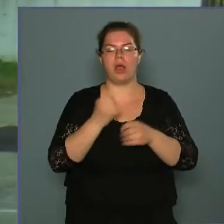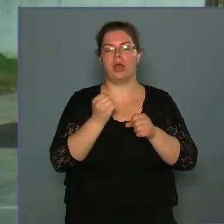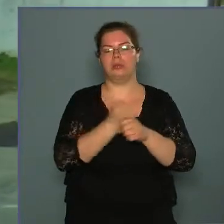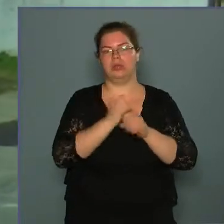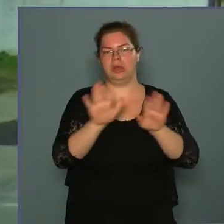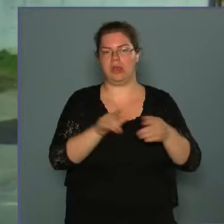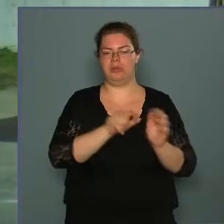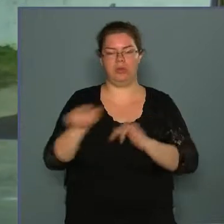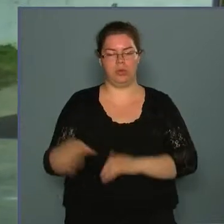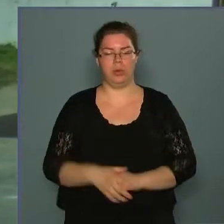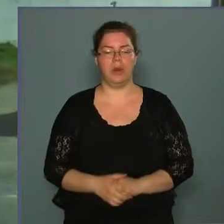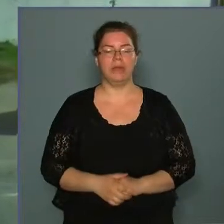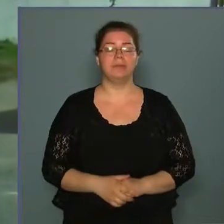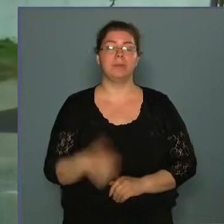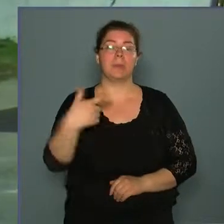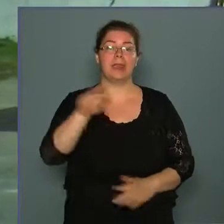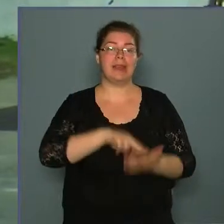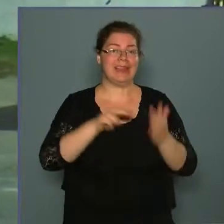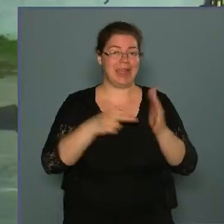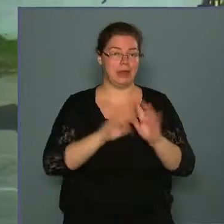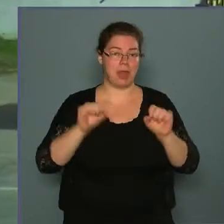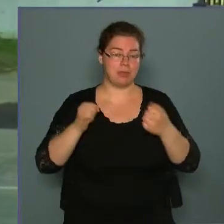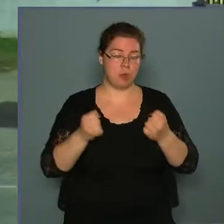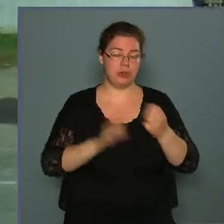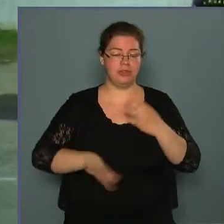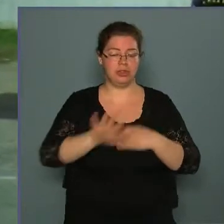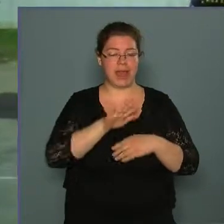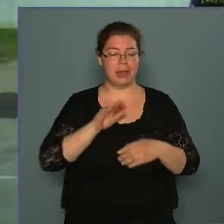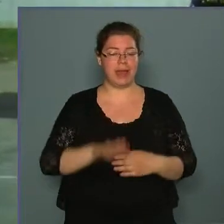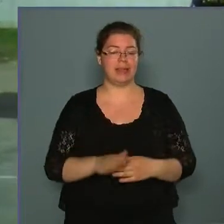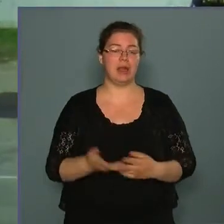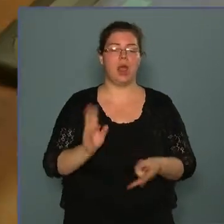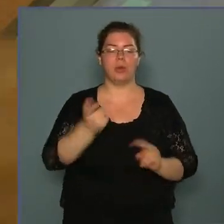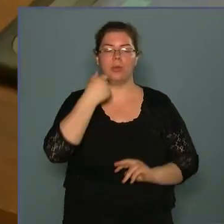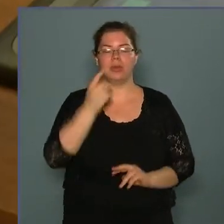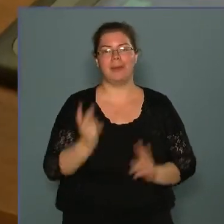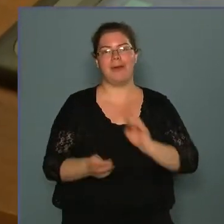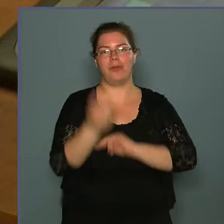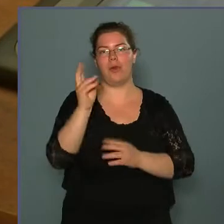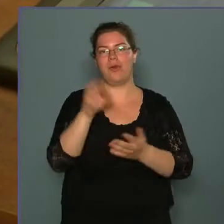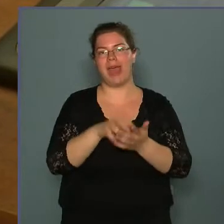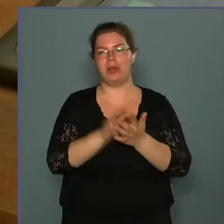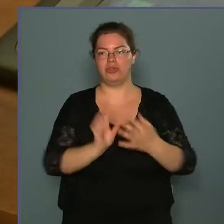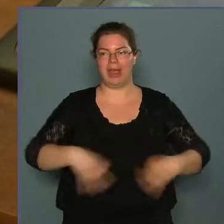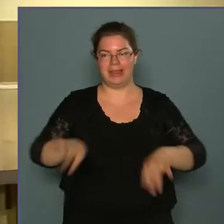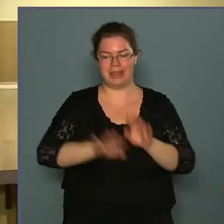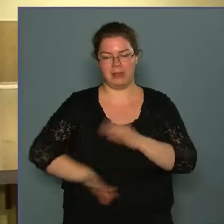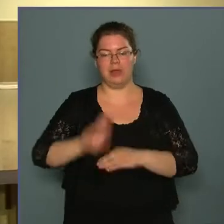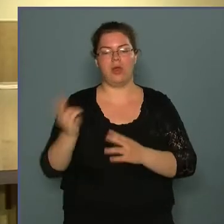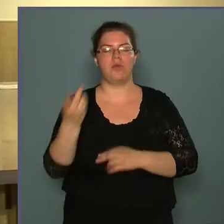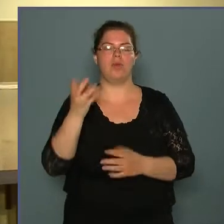vonulni. A 20. kerület működési területére, mint mondtam, a főváros egész területére és a